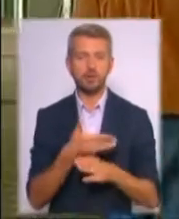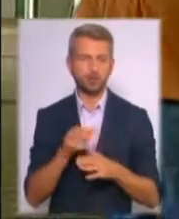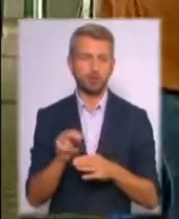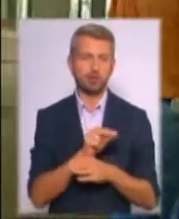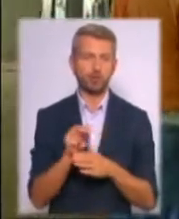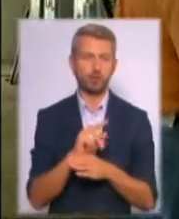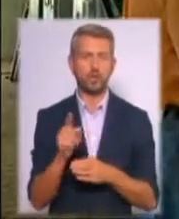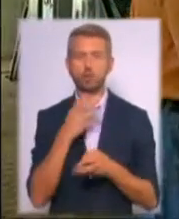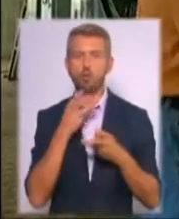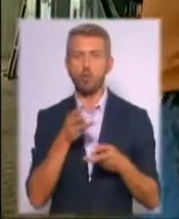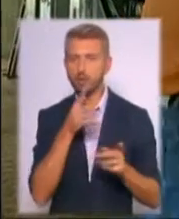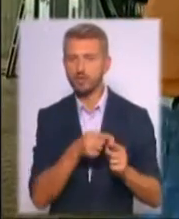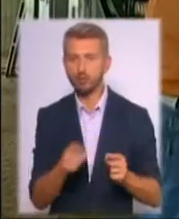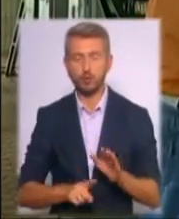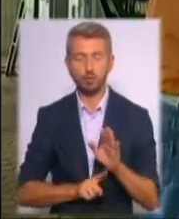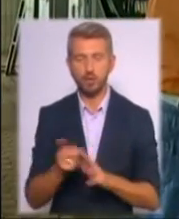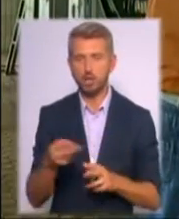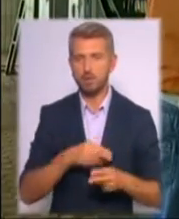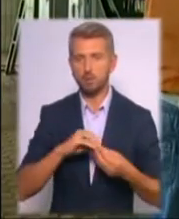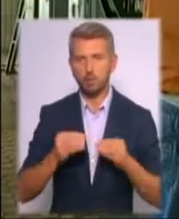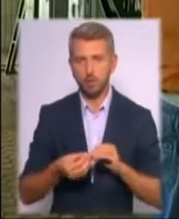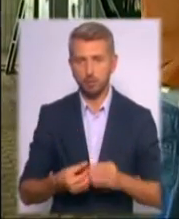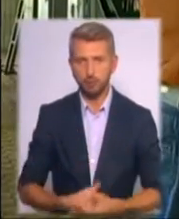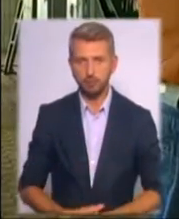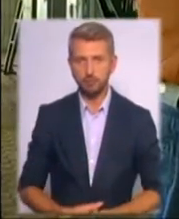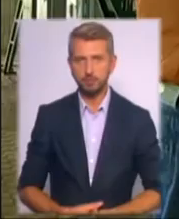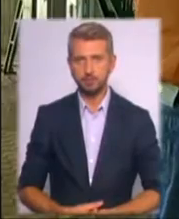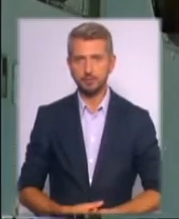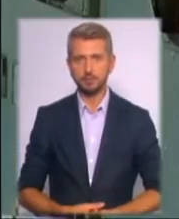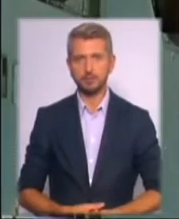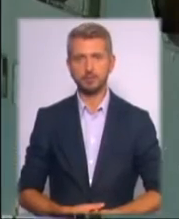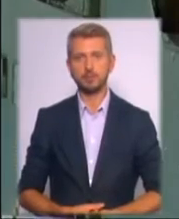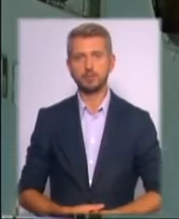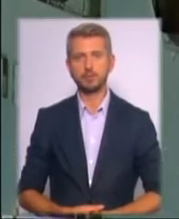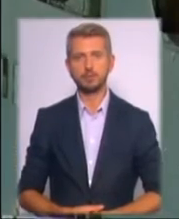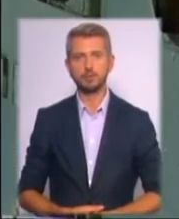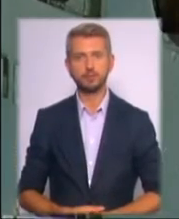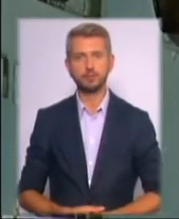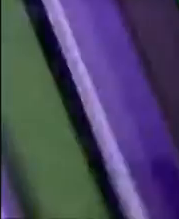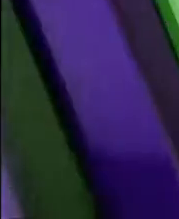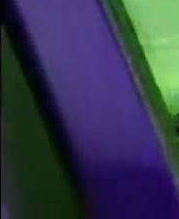аби вже опалювальний сезон розпочати безпроблемно. Вероніка Сектим, Дмитро Аліфанов, Телеканал Київ.